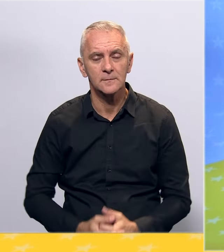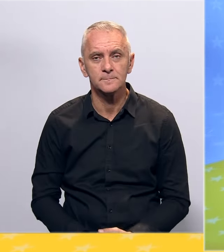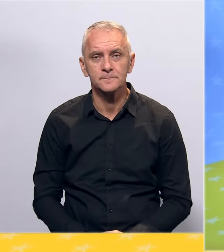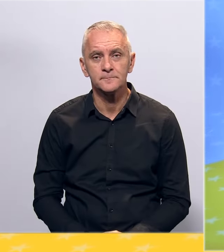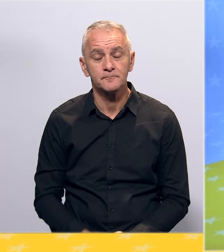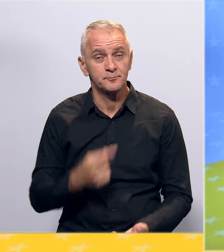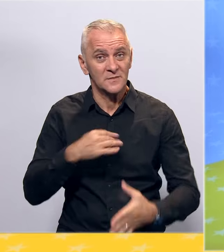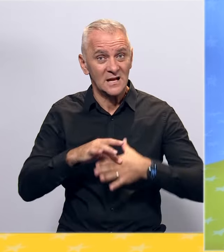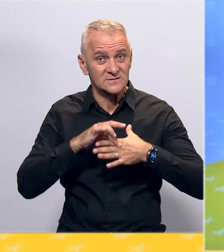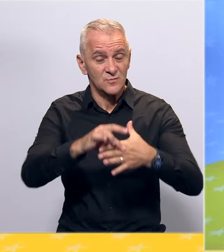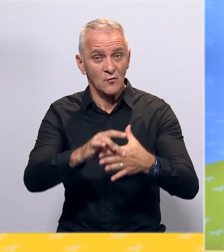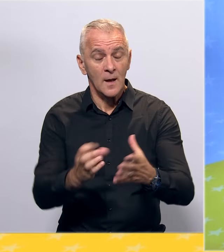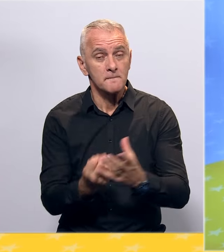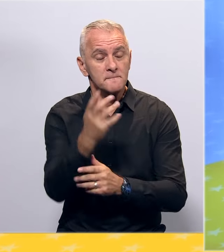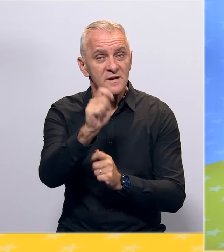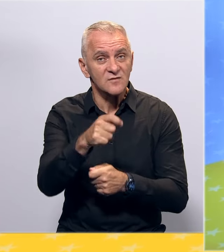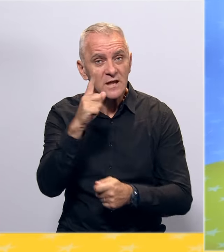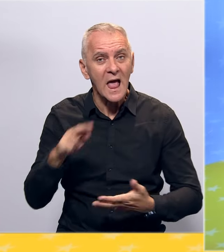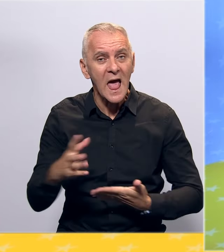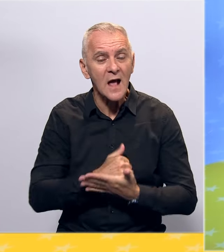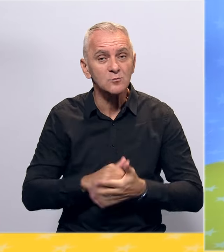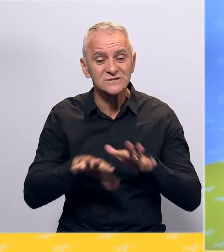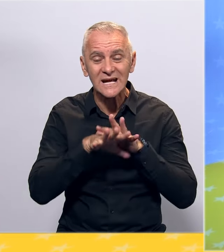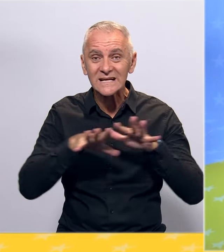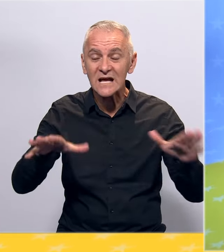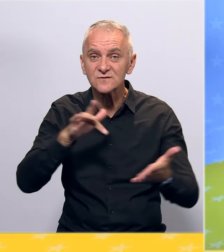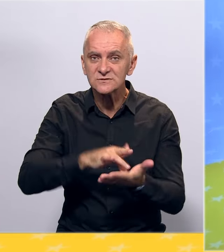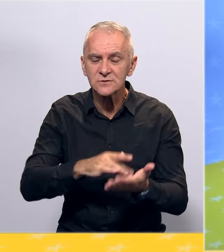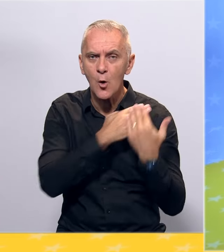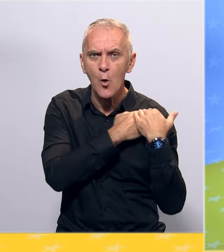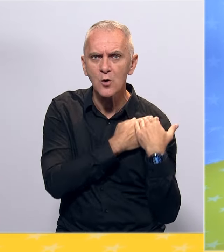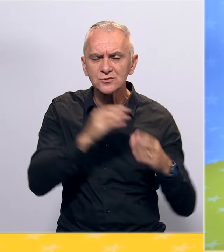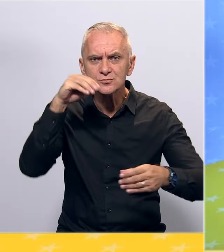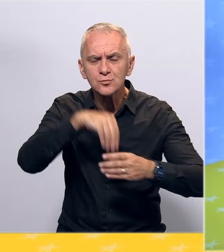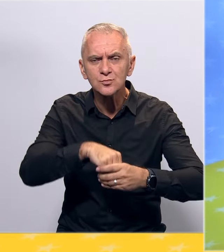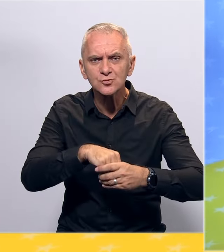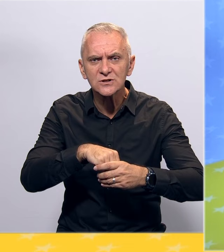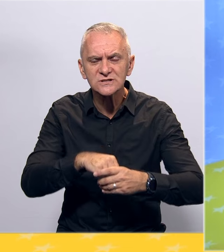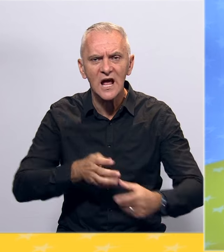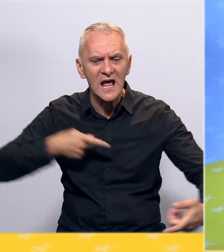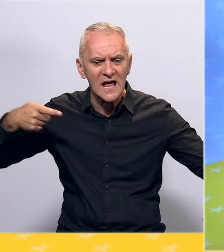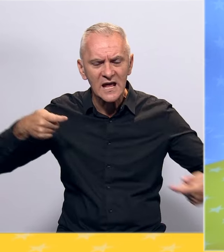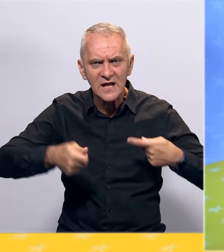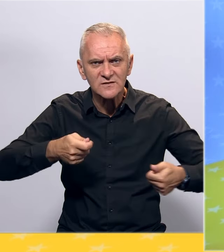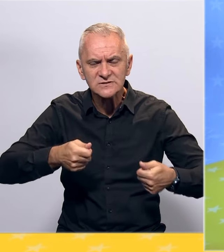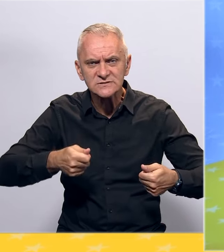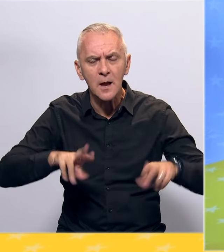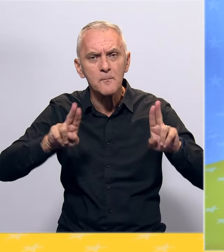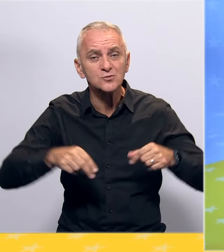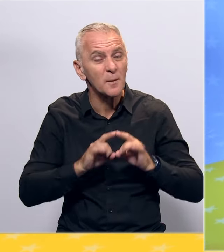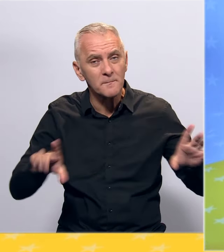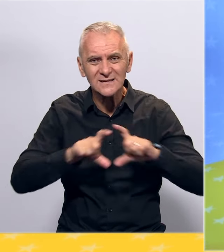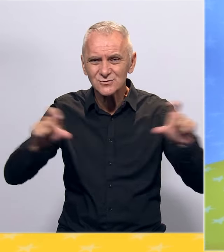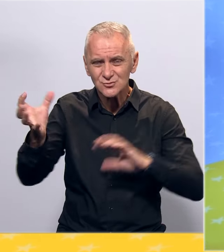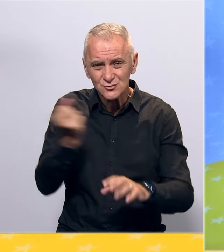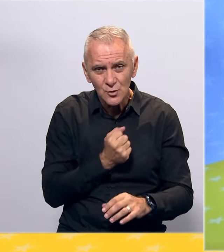Sprovodimo privredni i ekonomski razvoj sredine, osloncem na budžetske, investicijske kapacitete bez zaduživanja